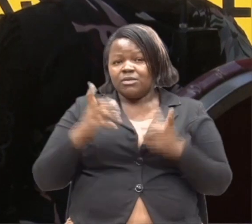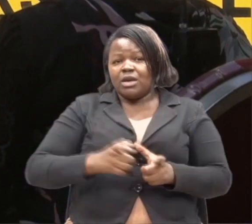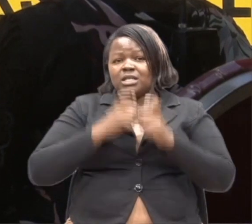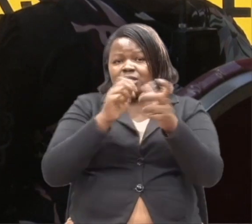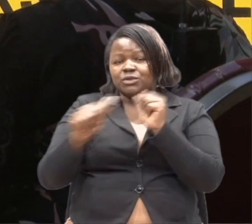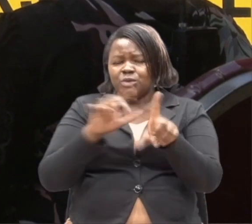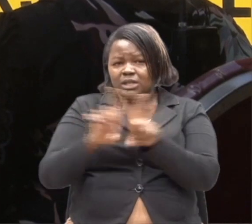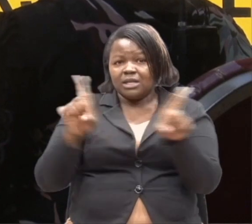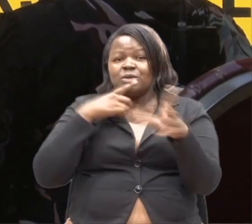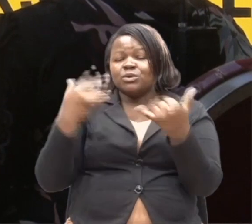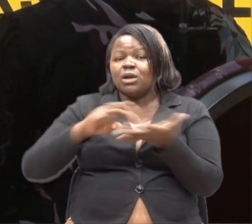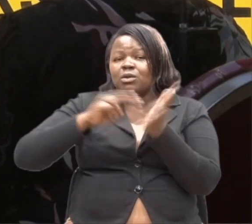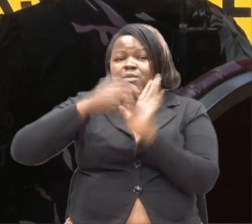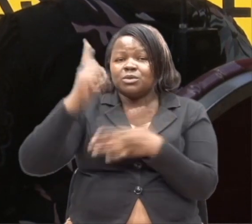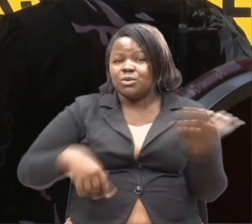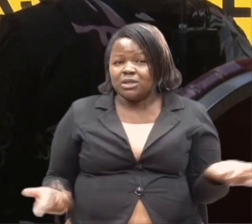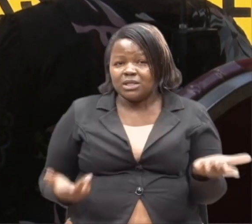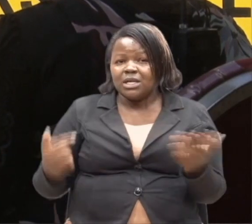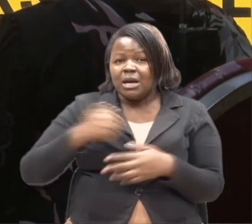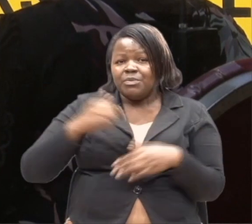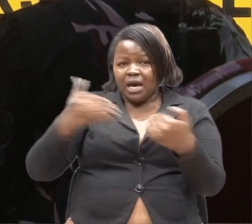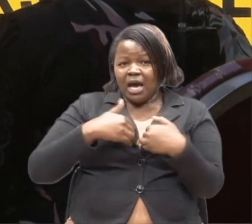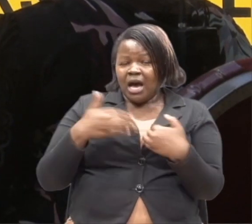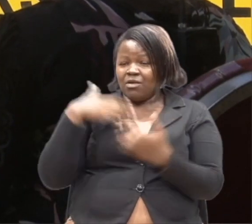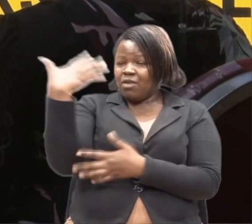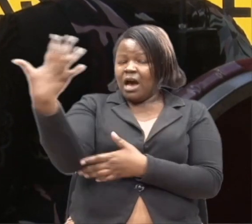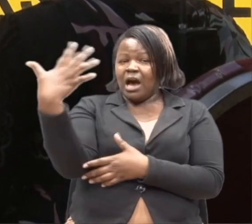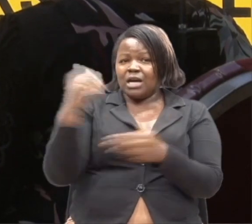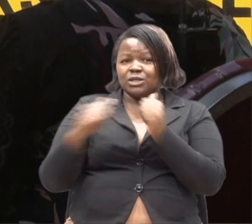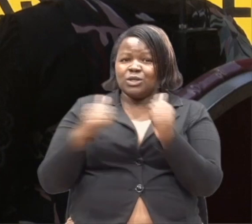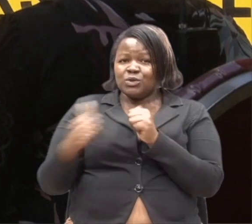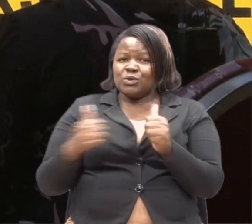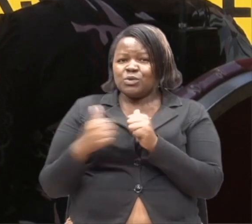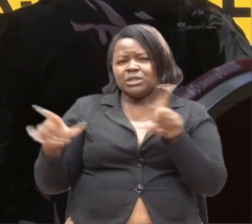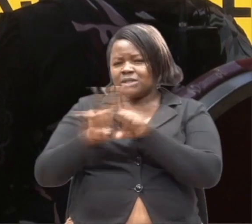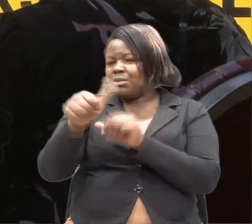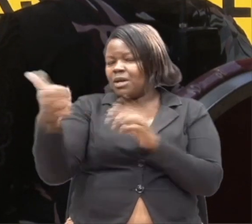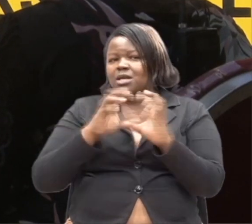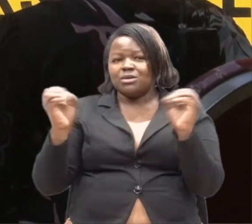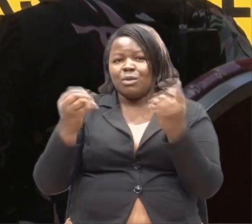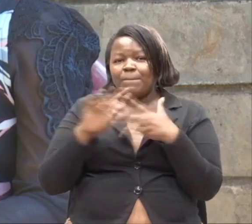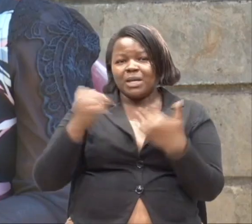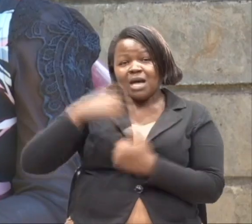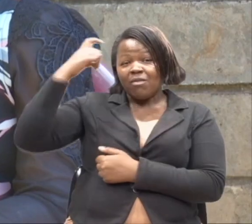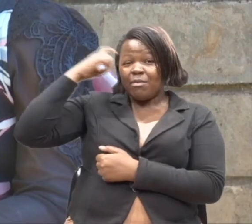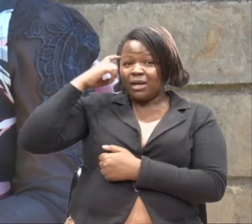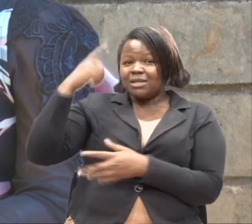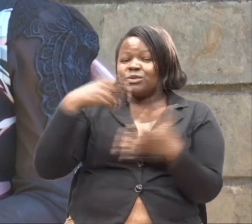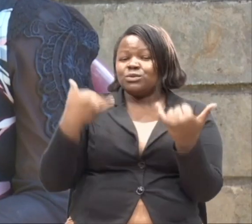Hivyo nikumanisha na mnagani. Nina sina mkono ambao unawonekana kama wale wengine. Lakini yakili ni nayo.